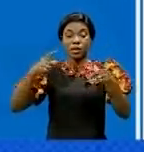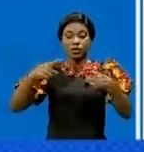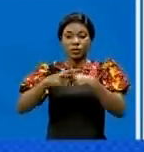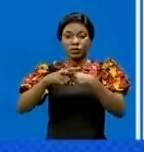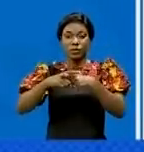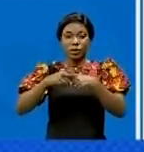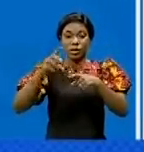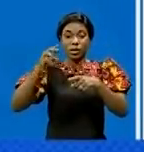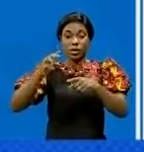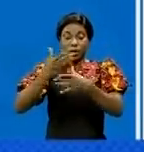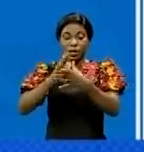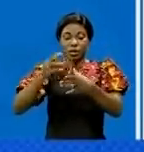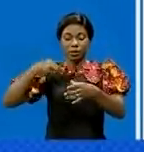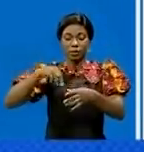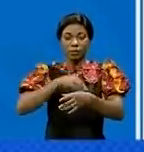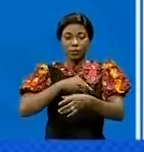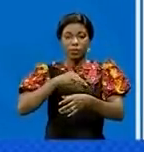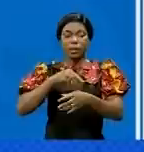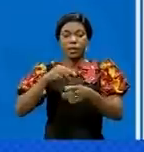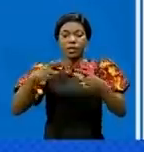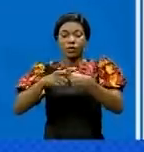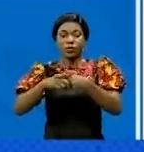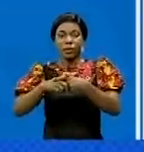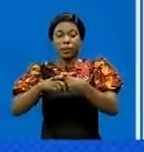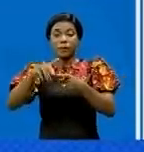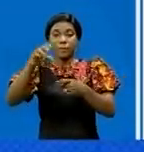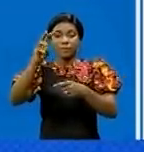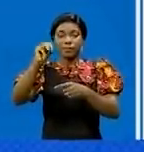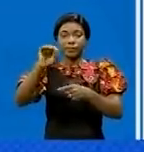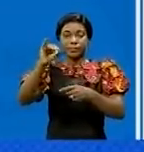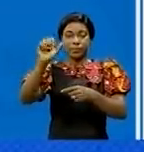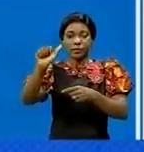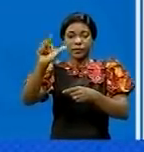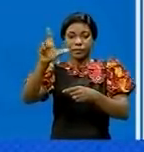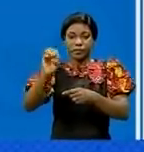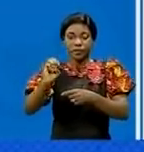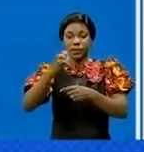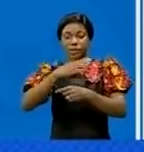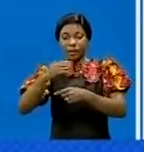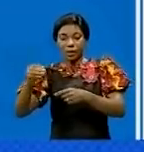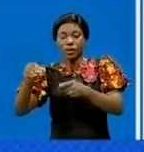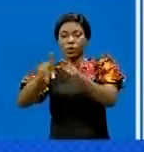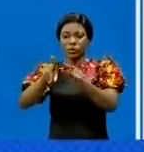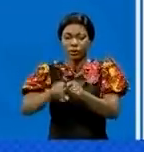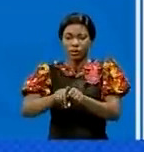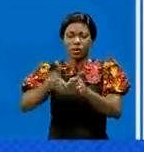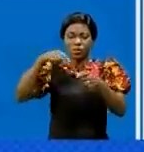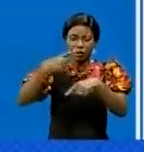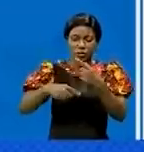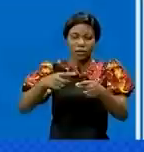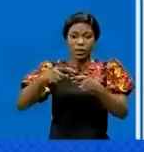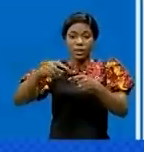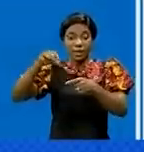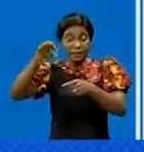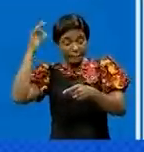entre les membres de la communauté Niali et ceux de la communauté Bania Boucha, alliés aux terroristes ADF